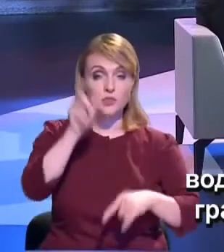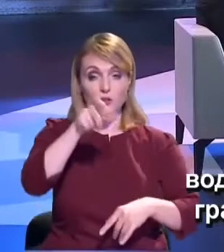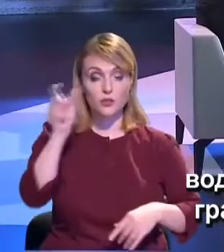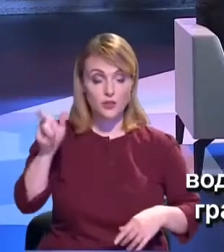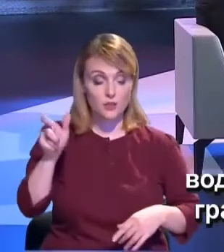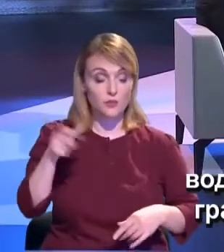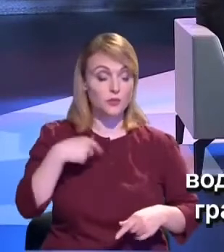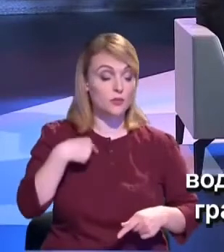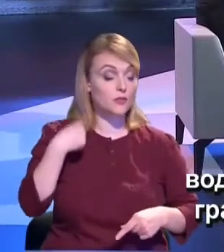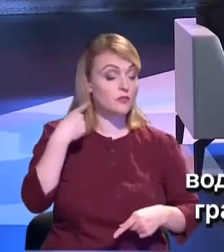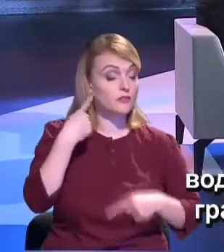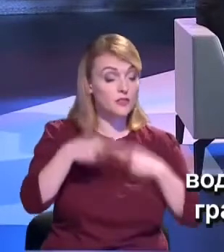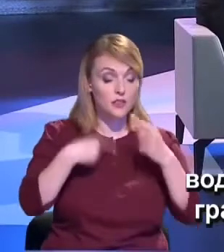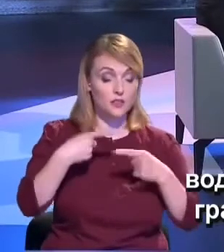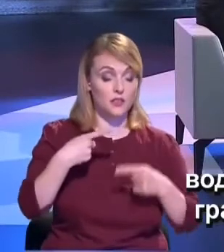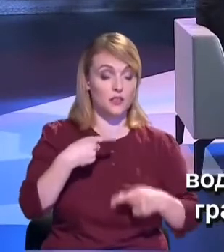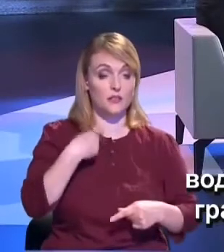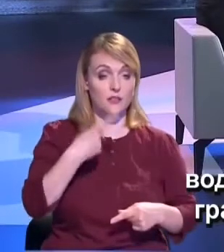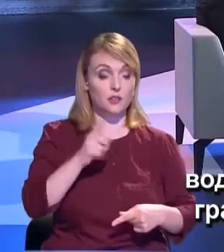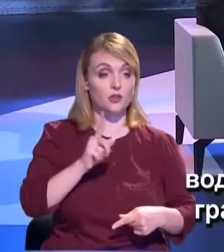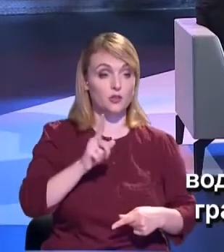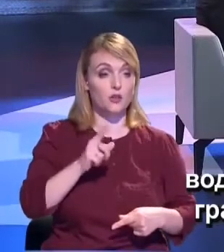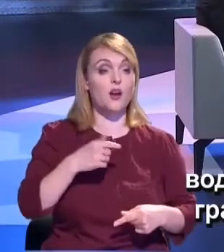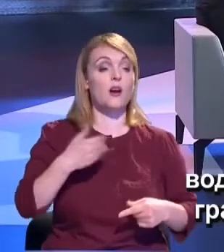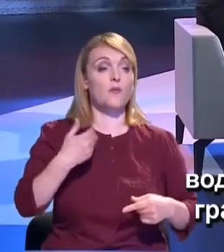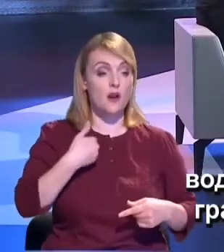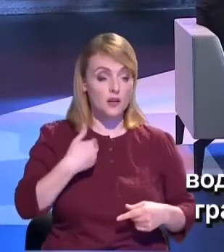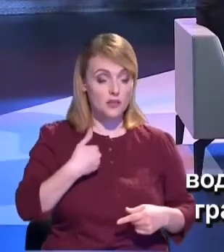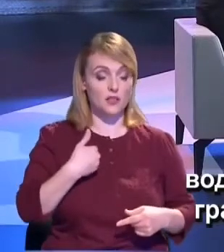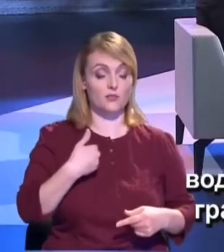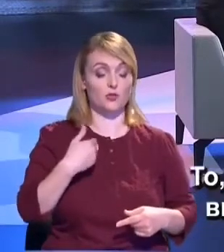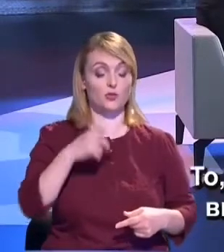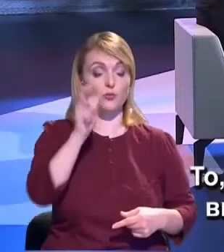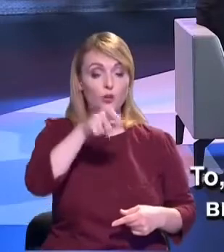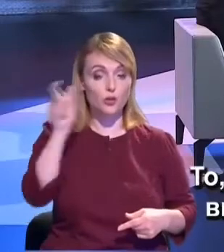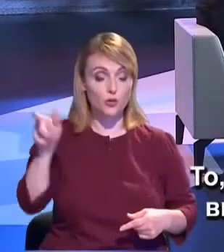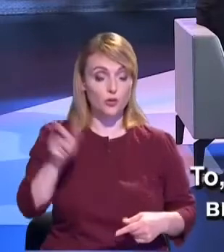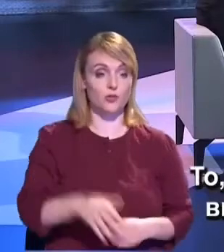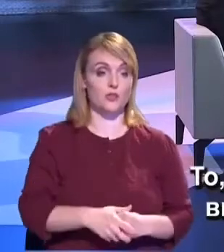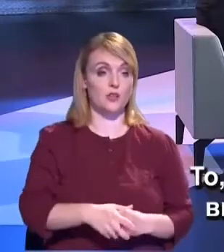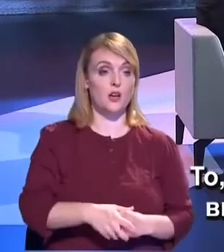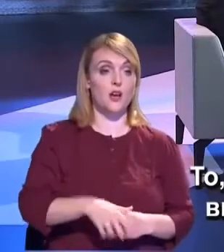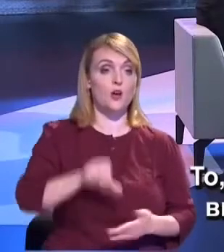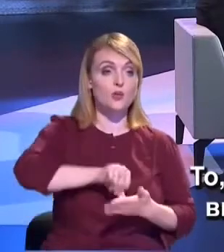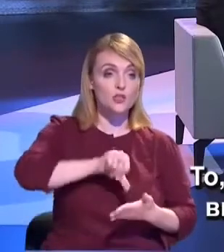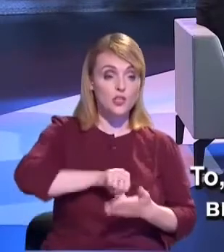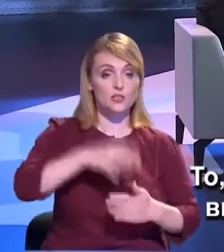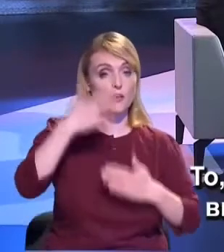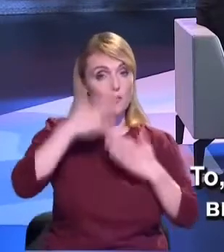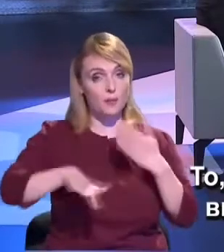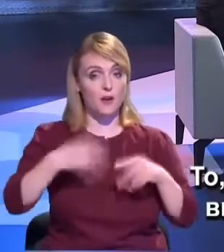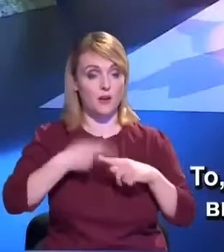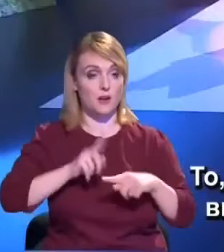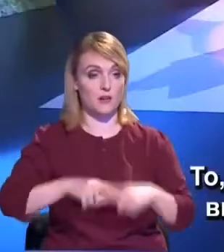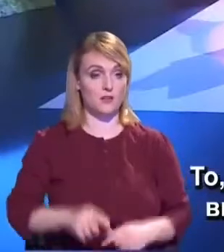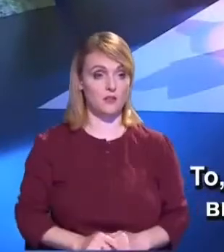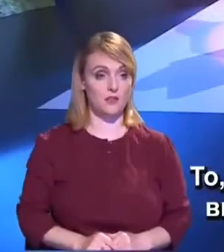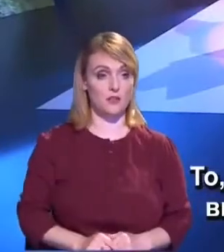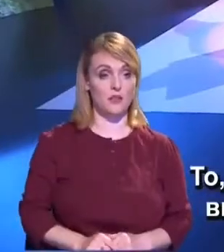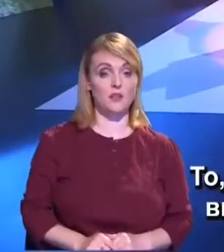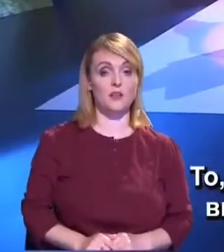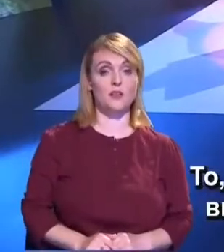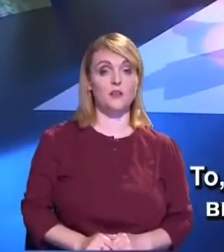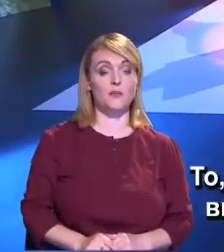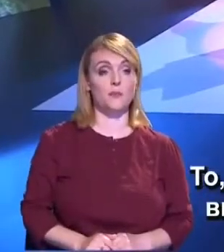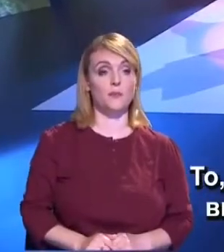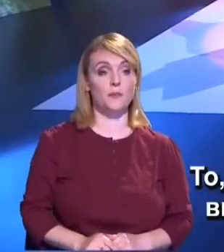întotdeauna suntem pentru aceea ca să existe contribuția cetățenilor. Ceea a vorbit domnul primar de roșu a fost foarte mică